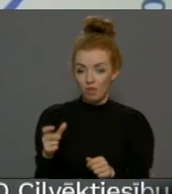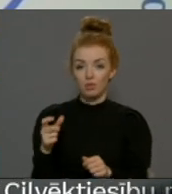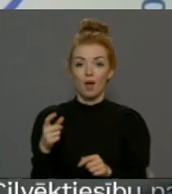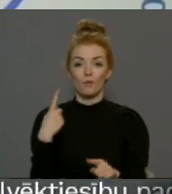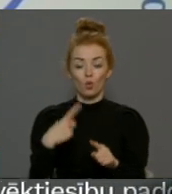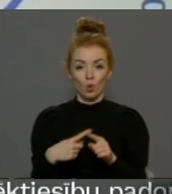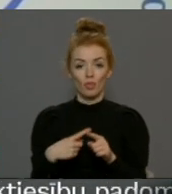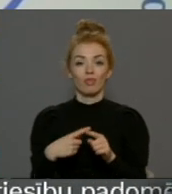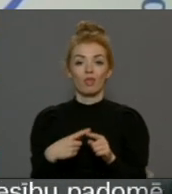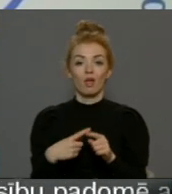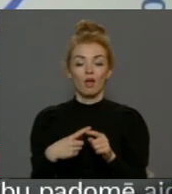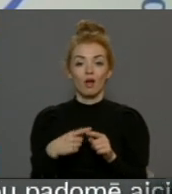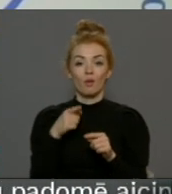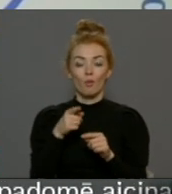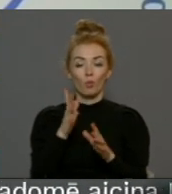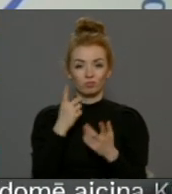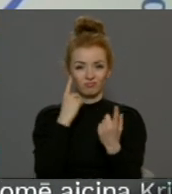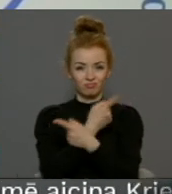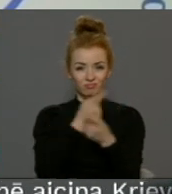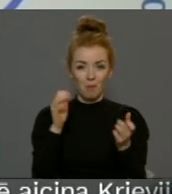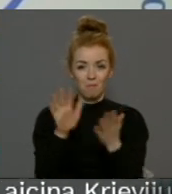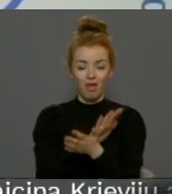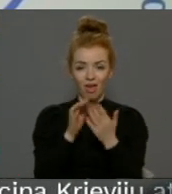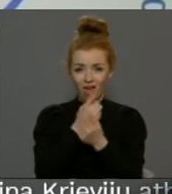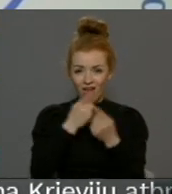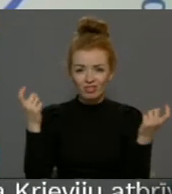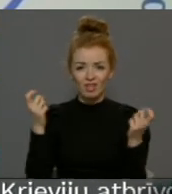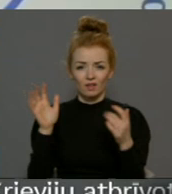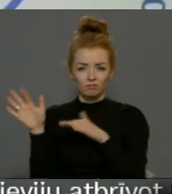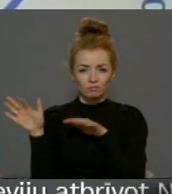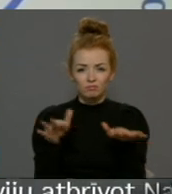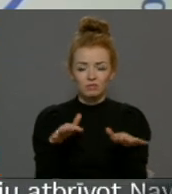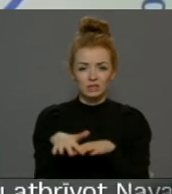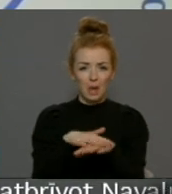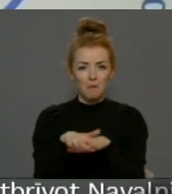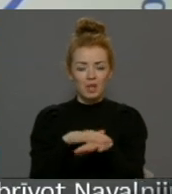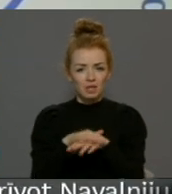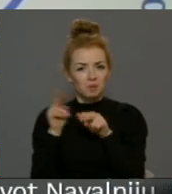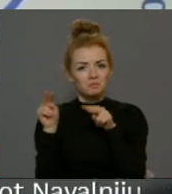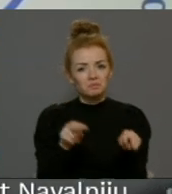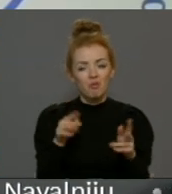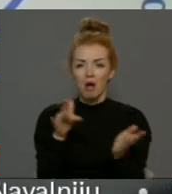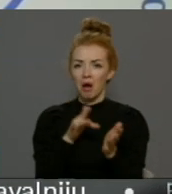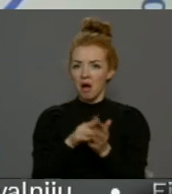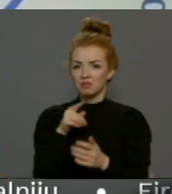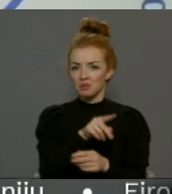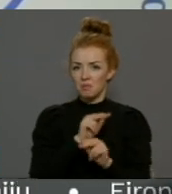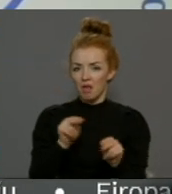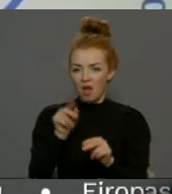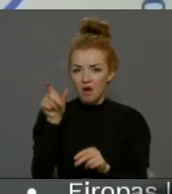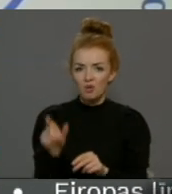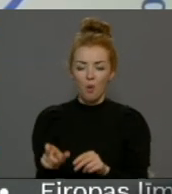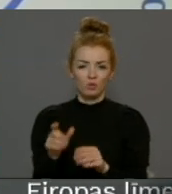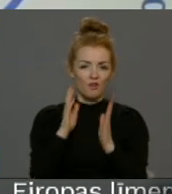nonākt mēdī, redz, es lo, kā būs uzmanība un arī sabiedrības tāda attieksme, kāda pedagogs, kāda līmeņa,